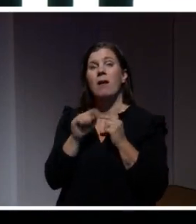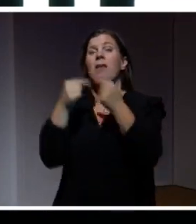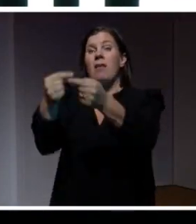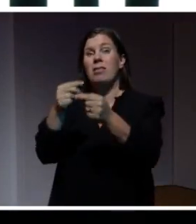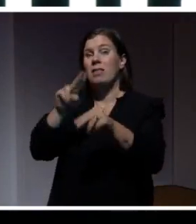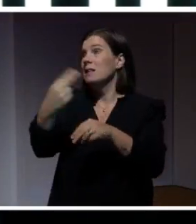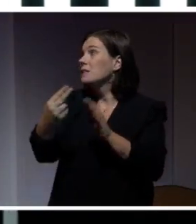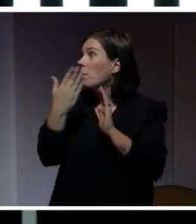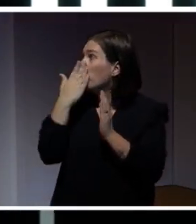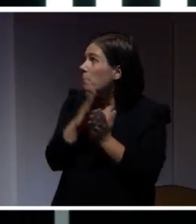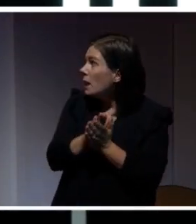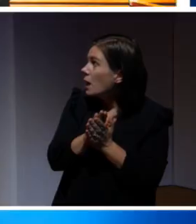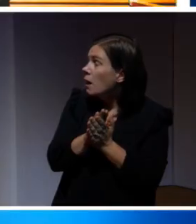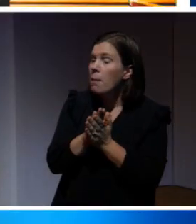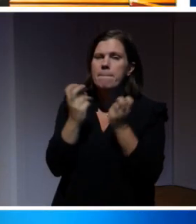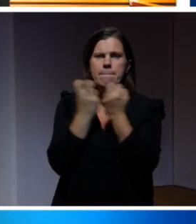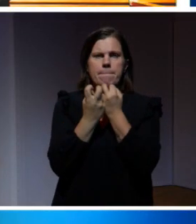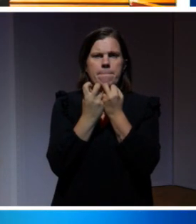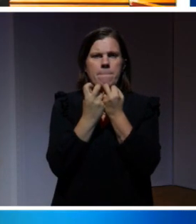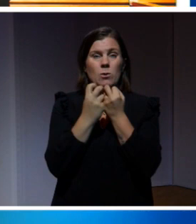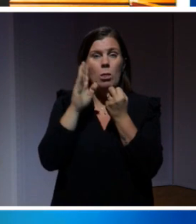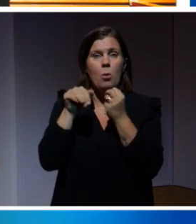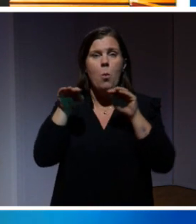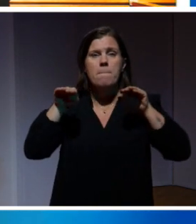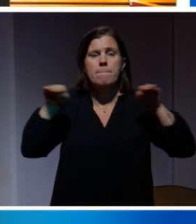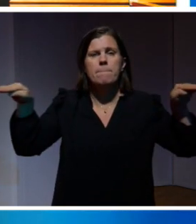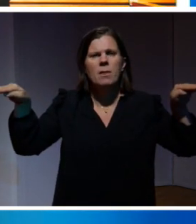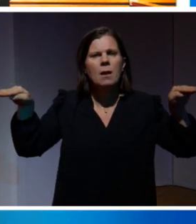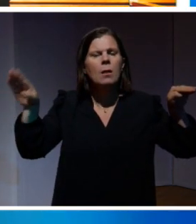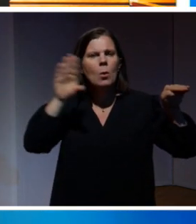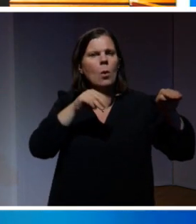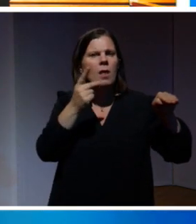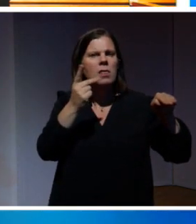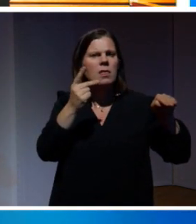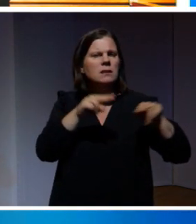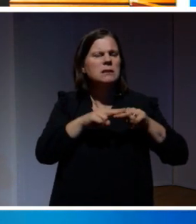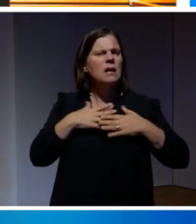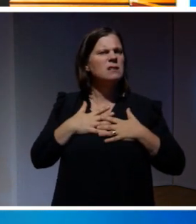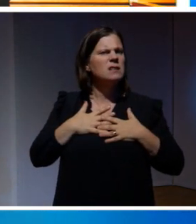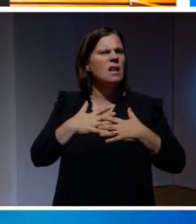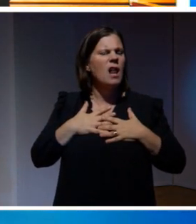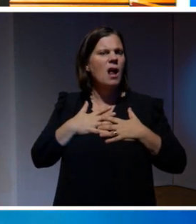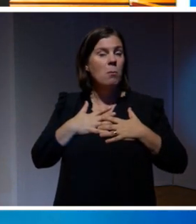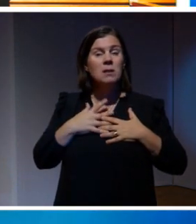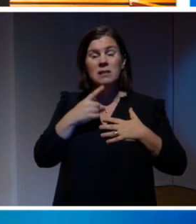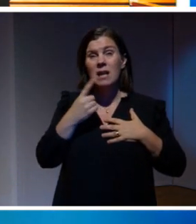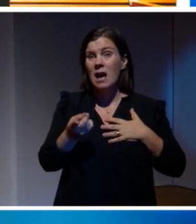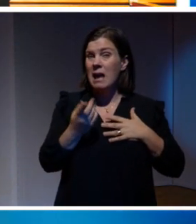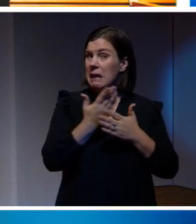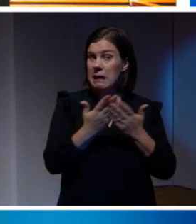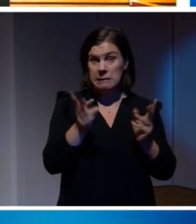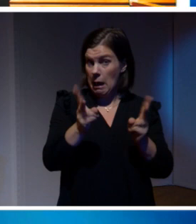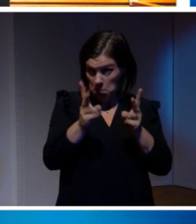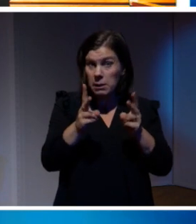får vi en helt annan känsla för vad det är som händer här. Och vi kan ju säga på en gång, det är inte en annan